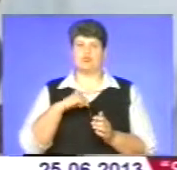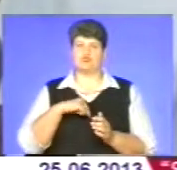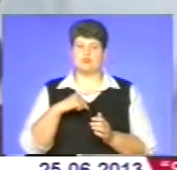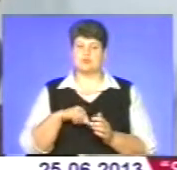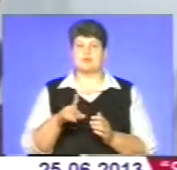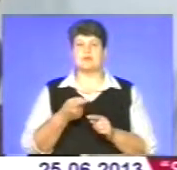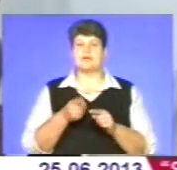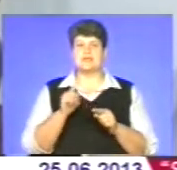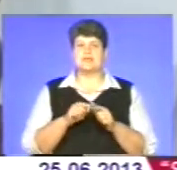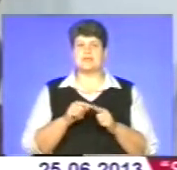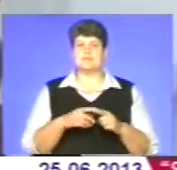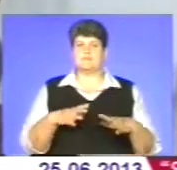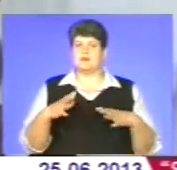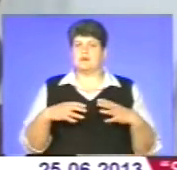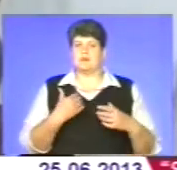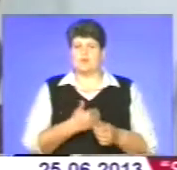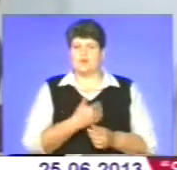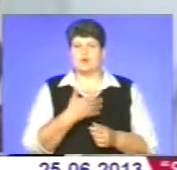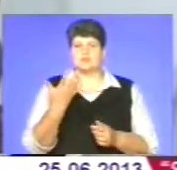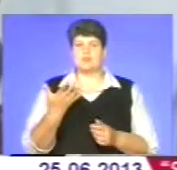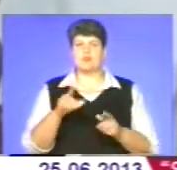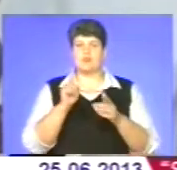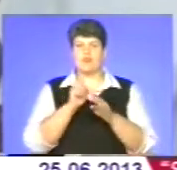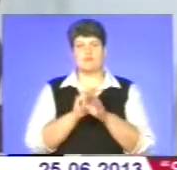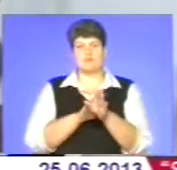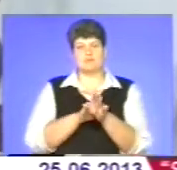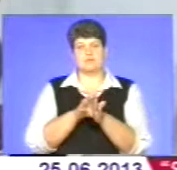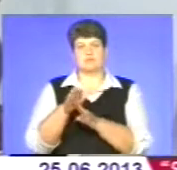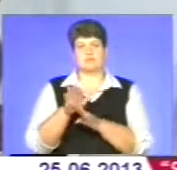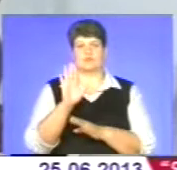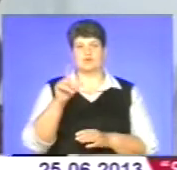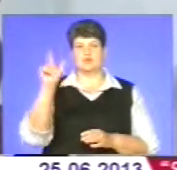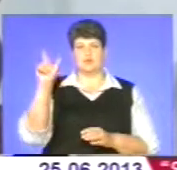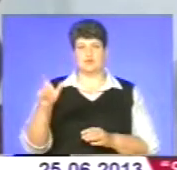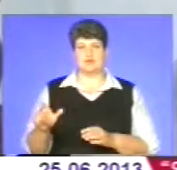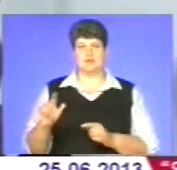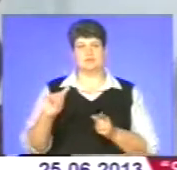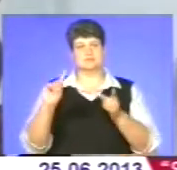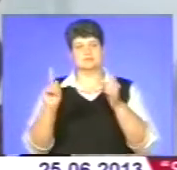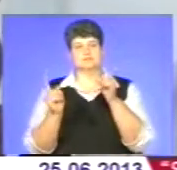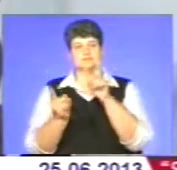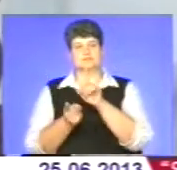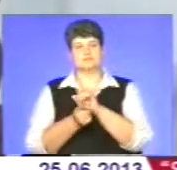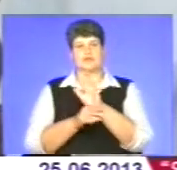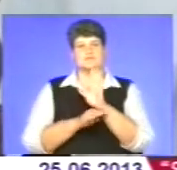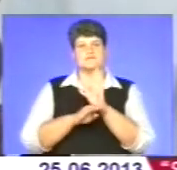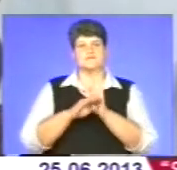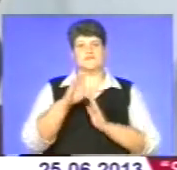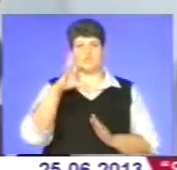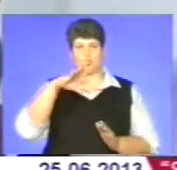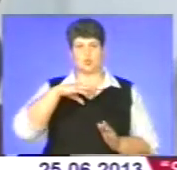емоції, почуття повинні перетворювати людину з робота на високодуховну,